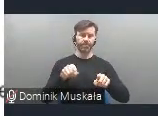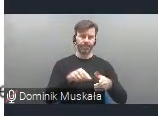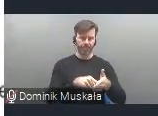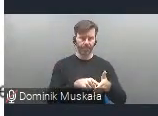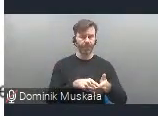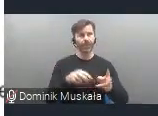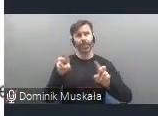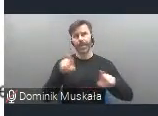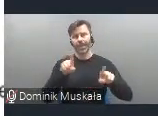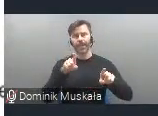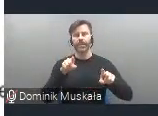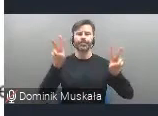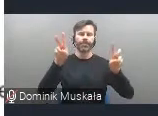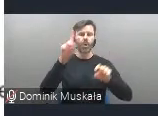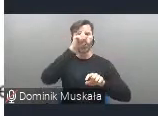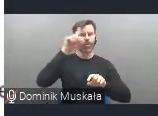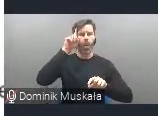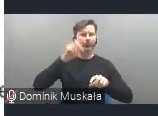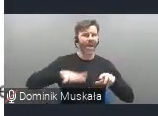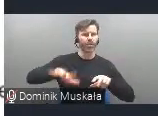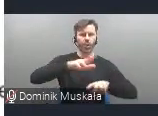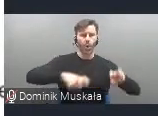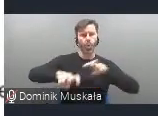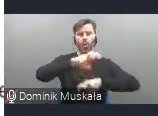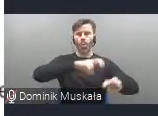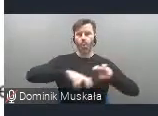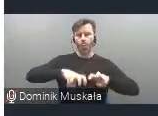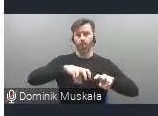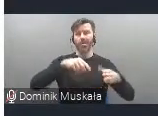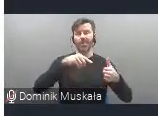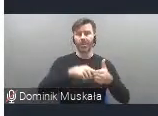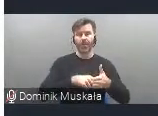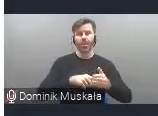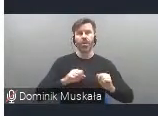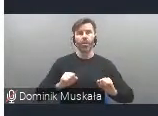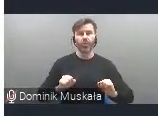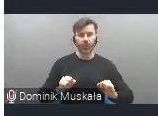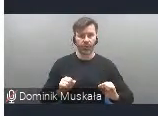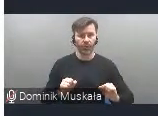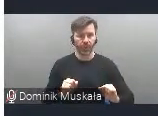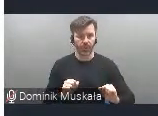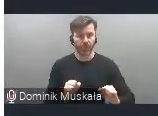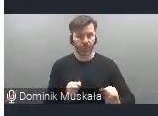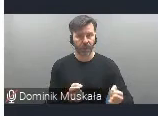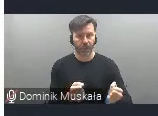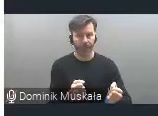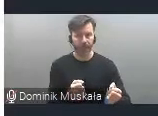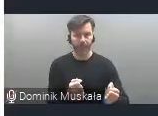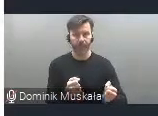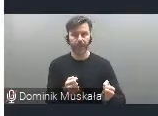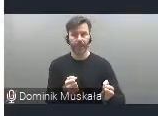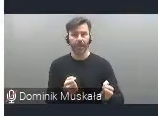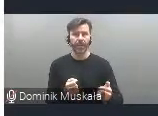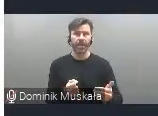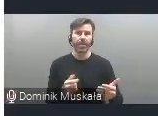jako ruch społeczny. to rodzaj właśnie takiego przedsięwzięcia czy ruchu, który można powiedzieć, że